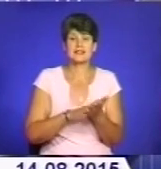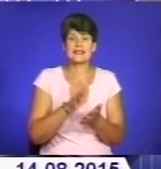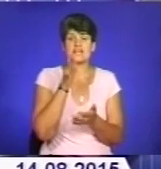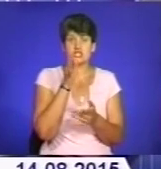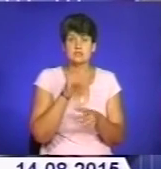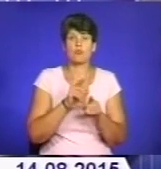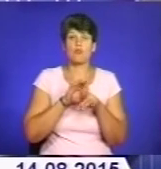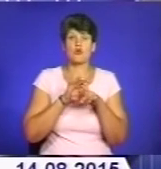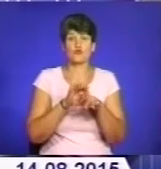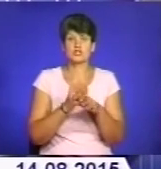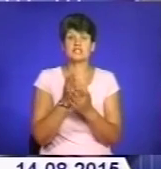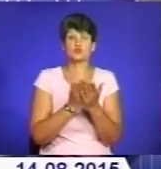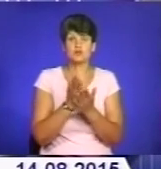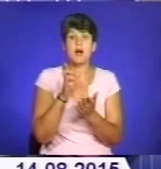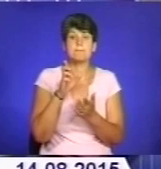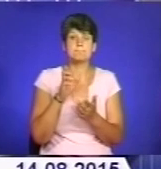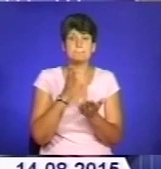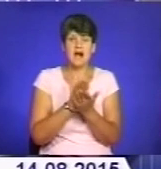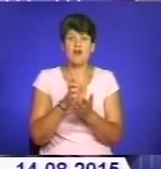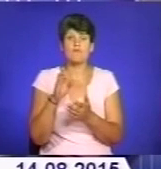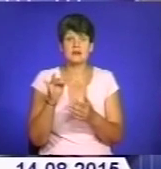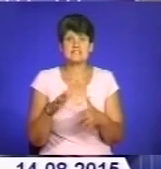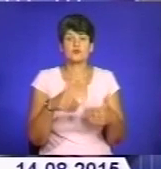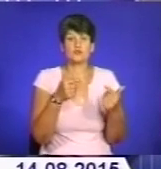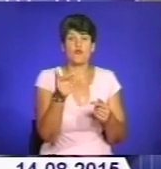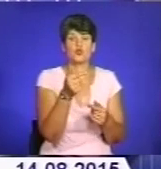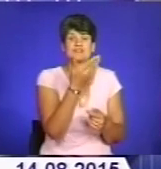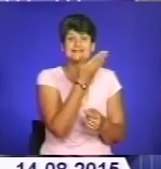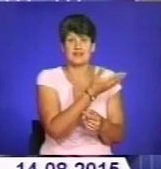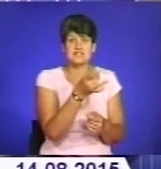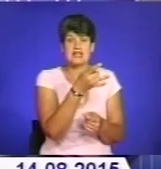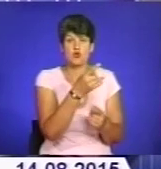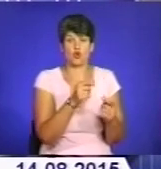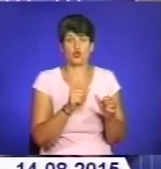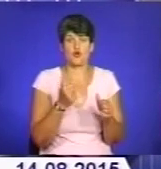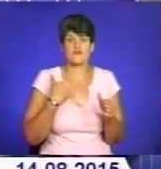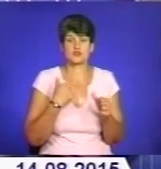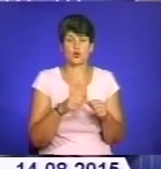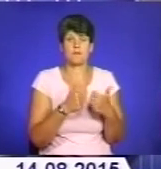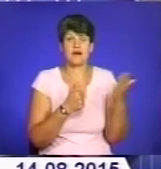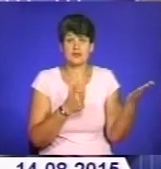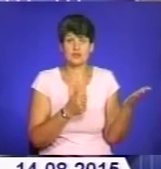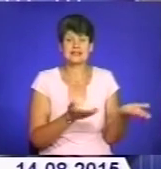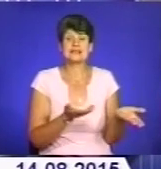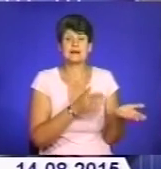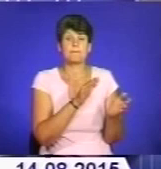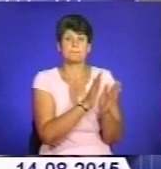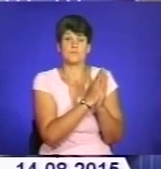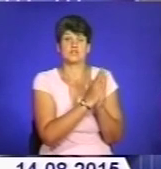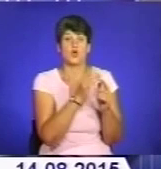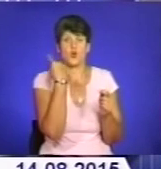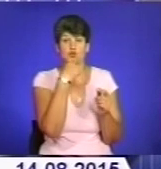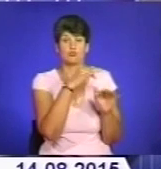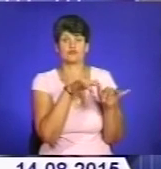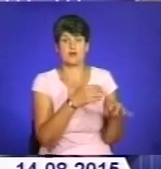проходження служби мав би звернутися до Гусятинського районного військового комісаріату і запросити особову справу